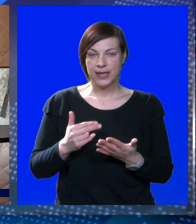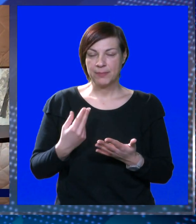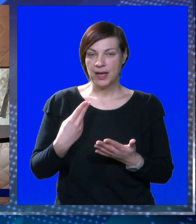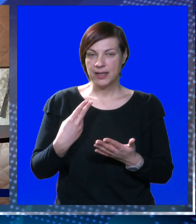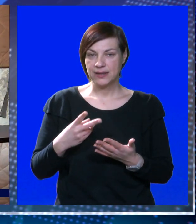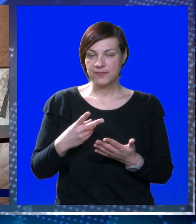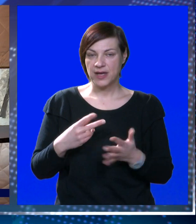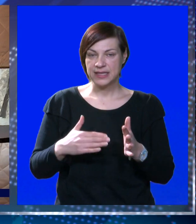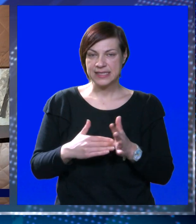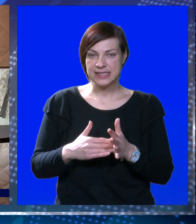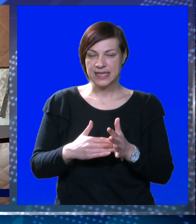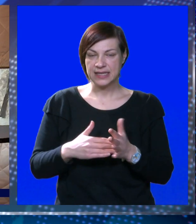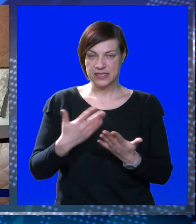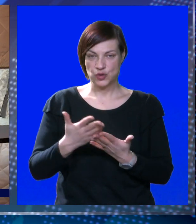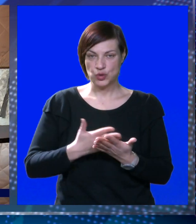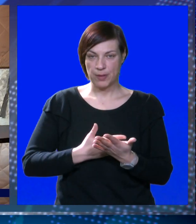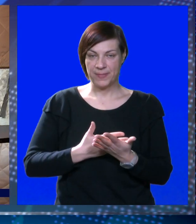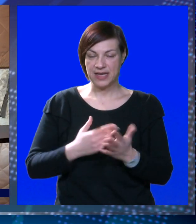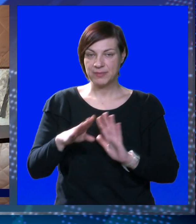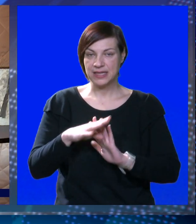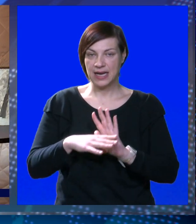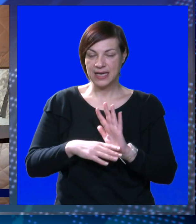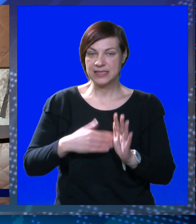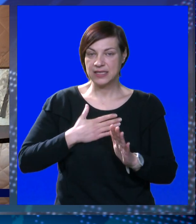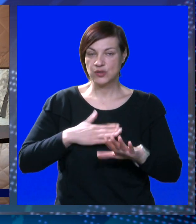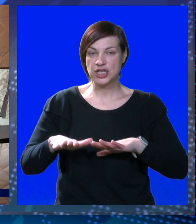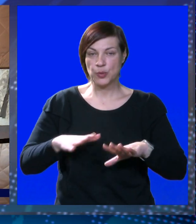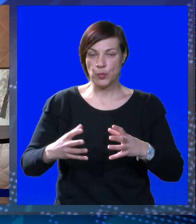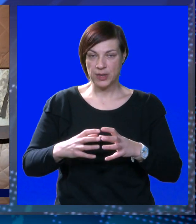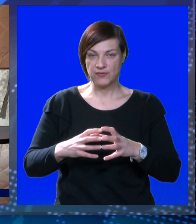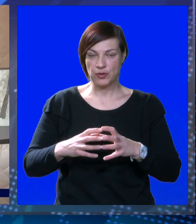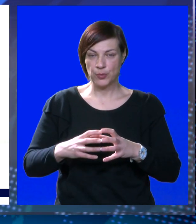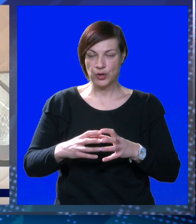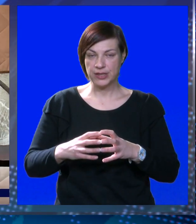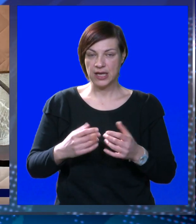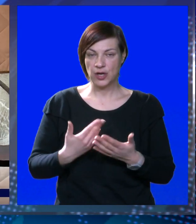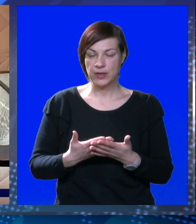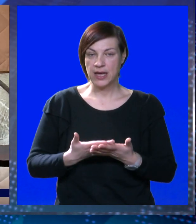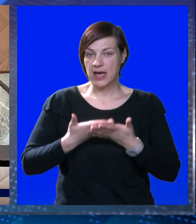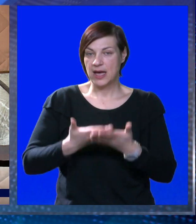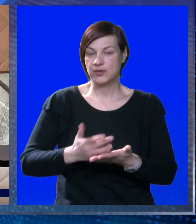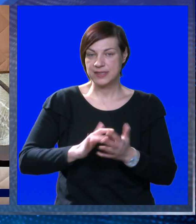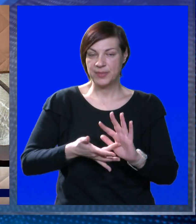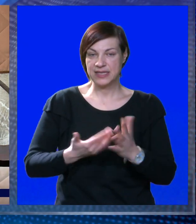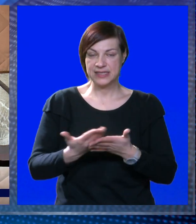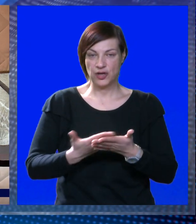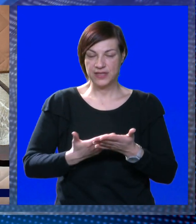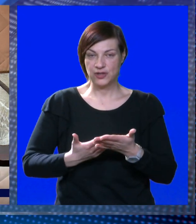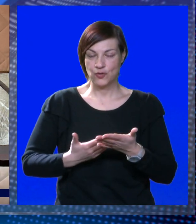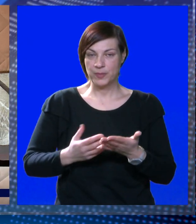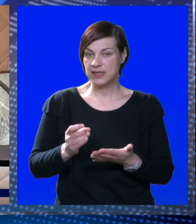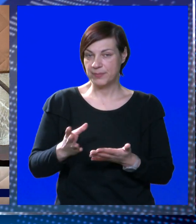20.000 predmeta legalizacije u našem upravnom odjelu. Ako se preda cijelovita